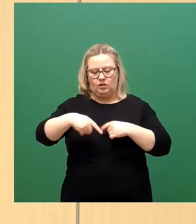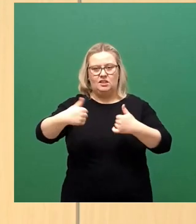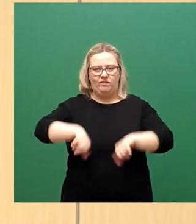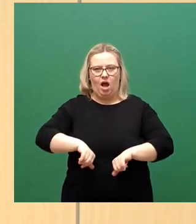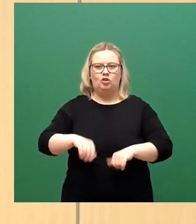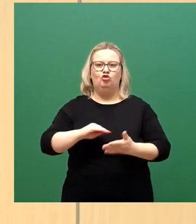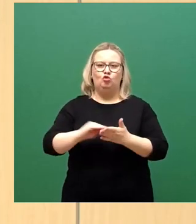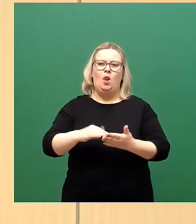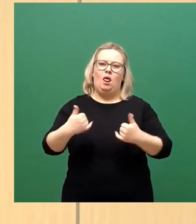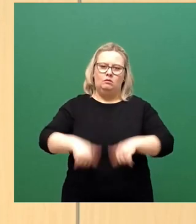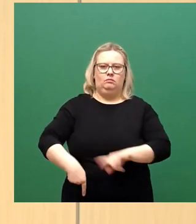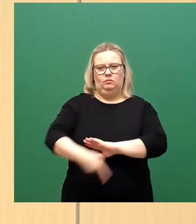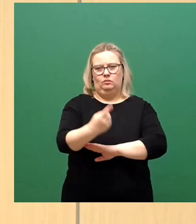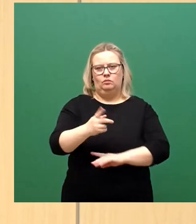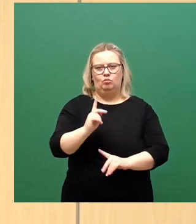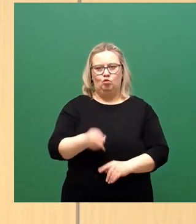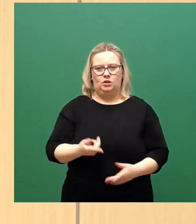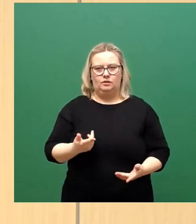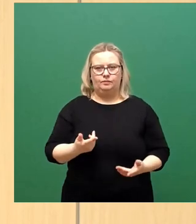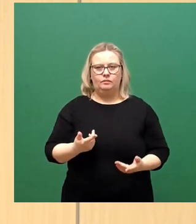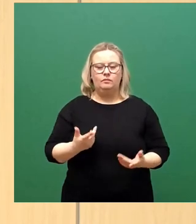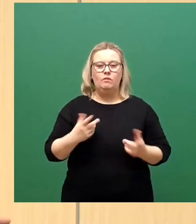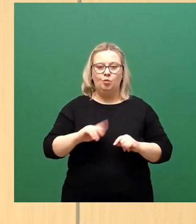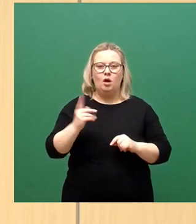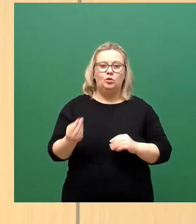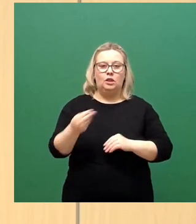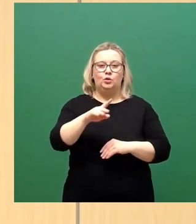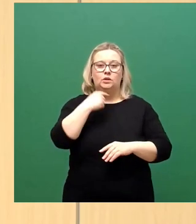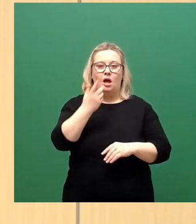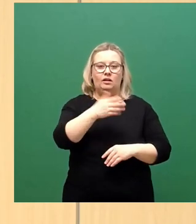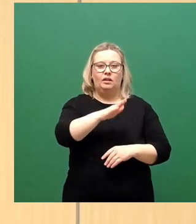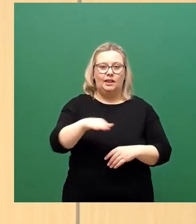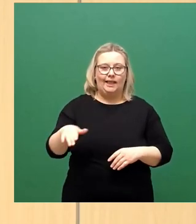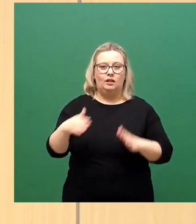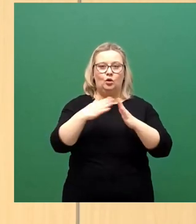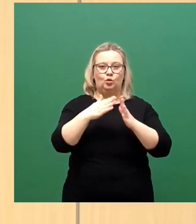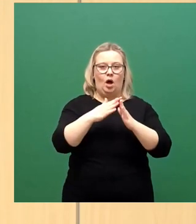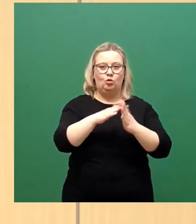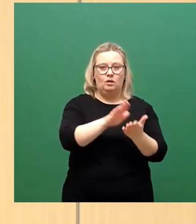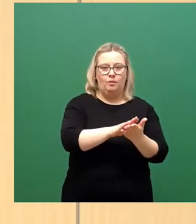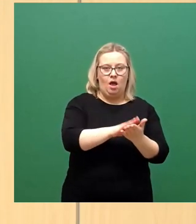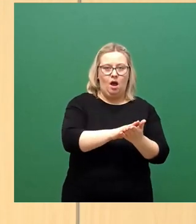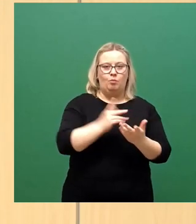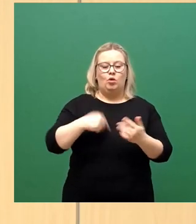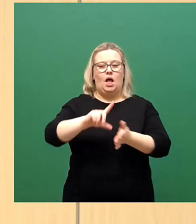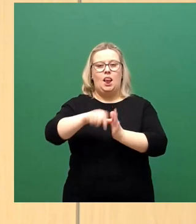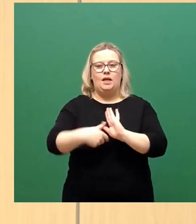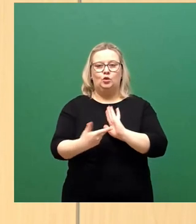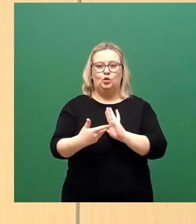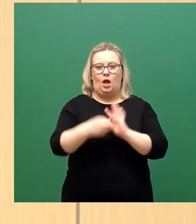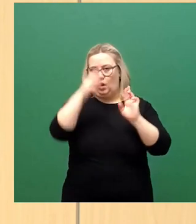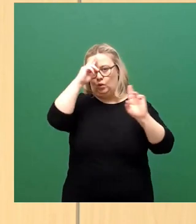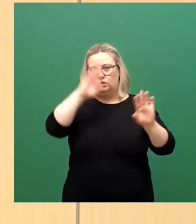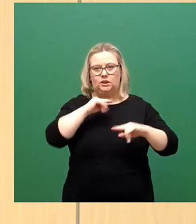aus. Der wird noch durch die Ankündigung verstärkt, auf Kinder, die zu Hause geblieben sind, bei Leistungskontrollen keine Rücksicht zu nehmen.